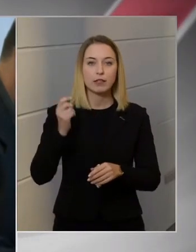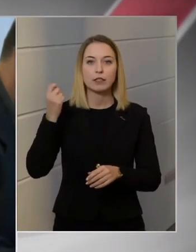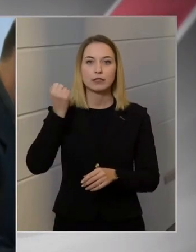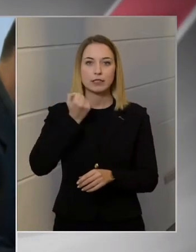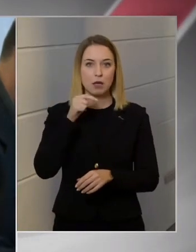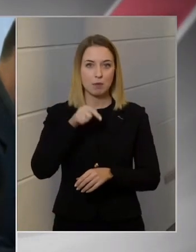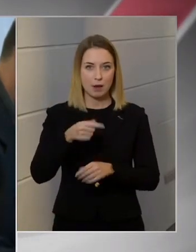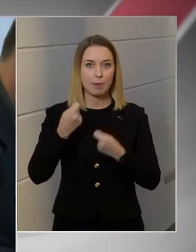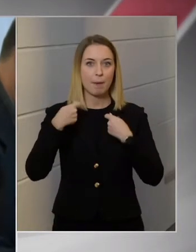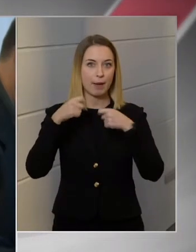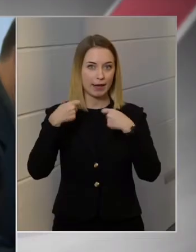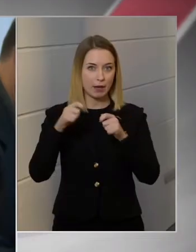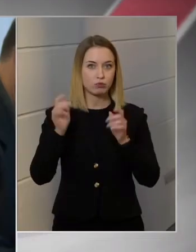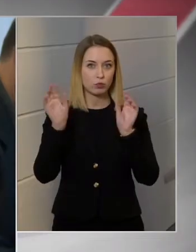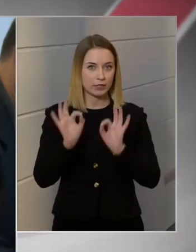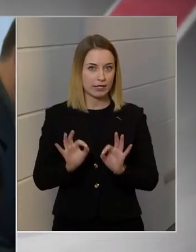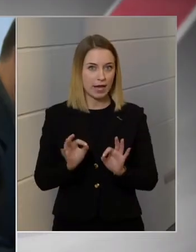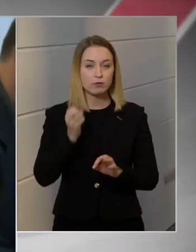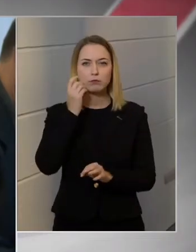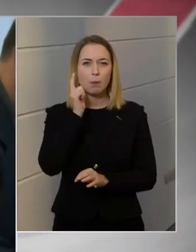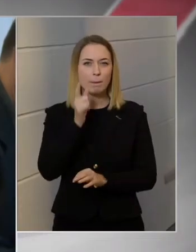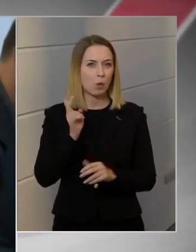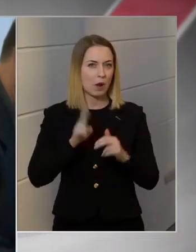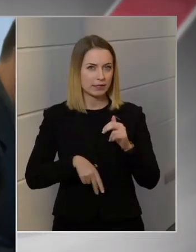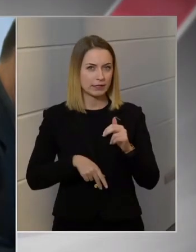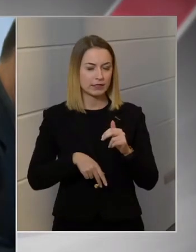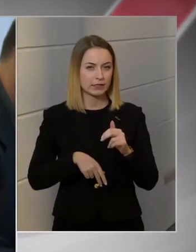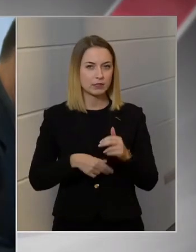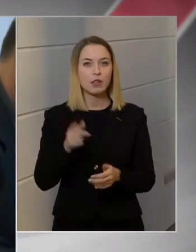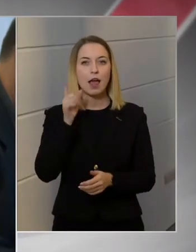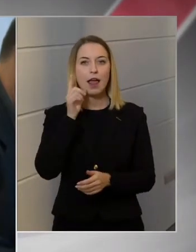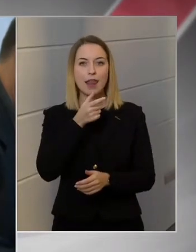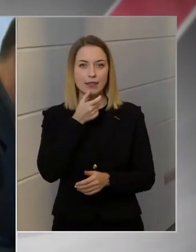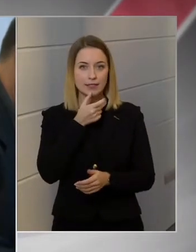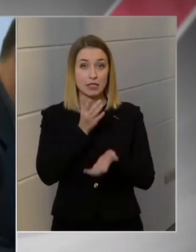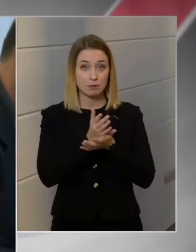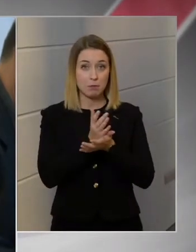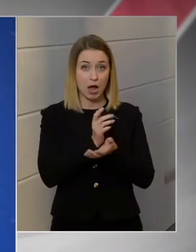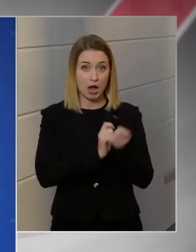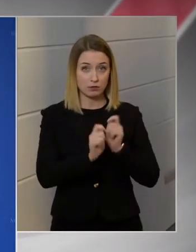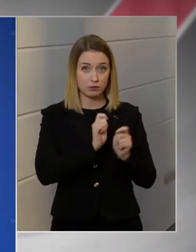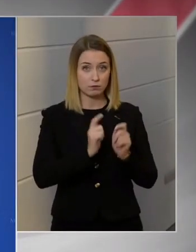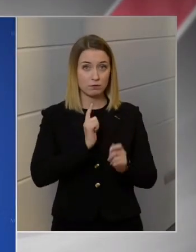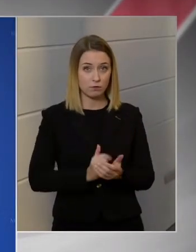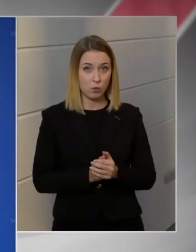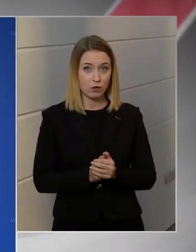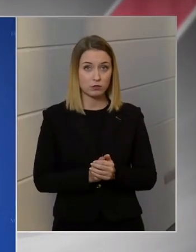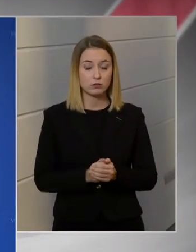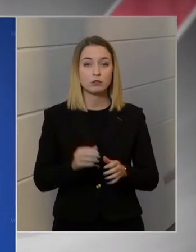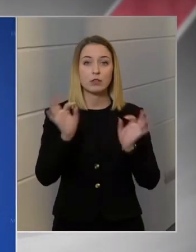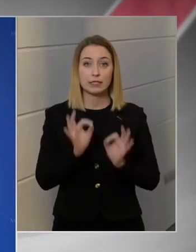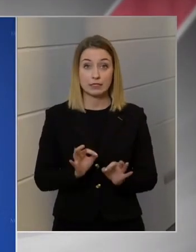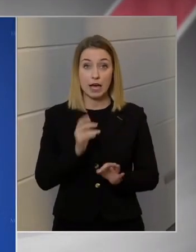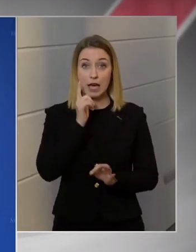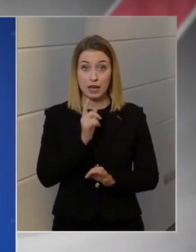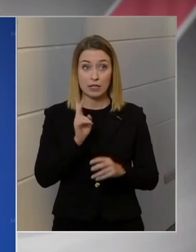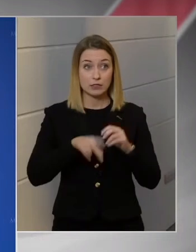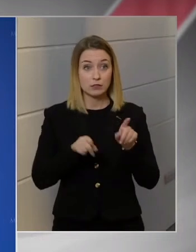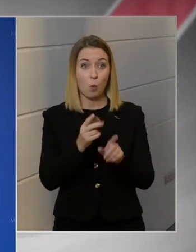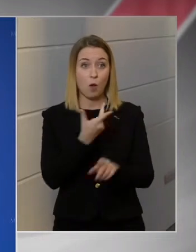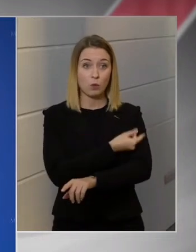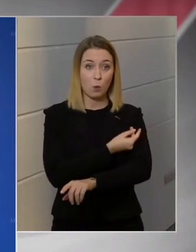Mikor lesz kész és vásároltunk el licenszeket, tehát a gyár képes lesz-e olyan oltásokra, amiket mi